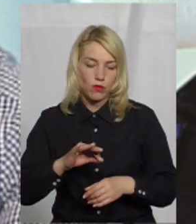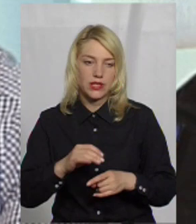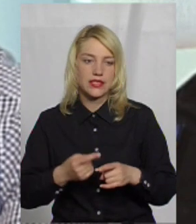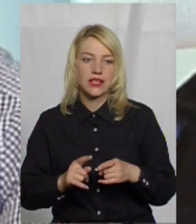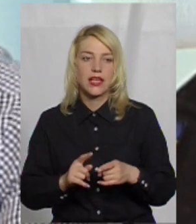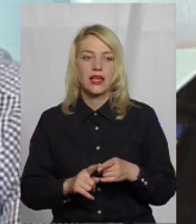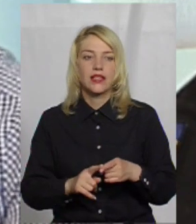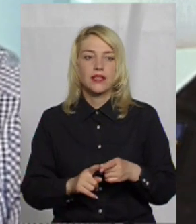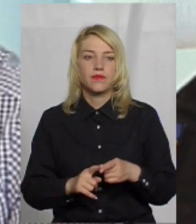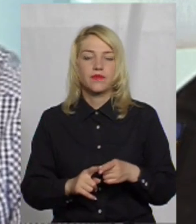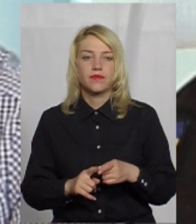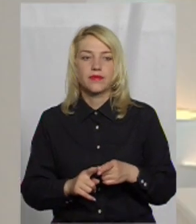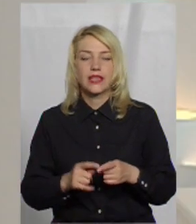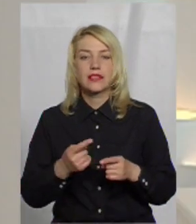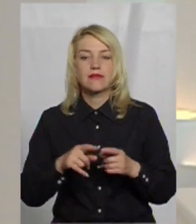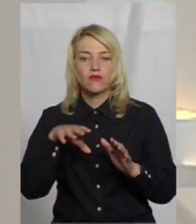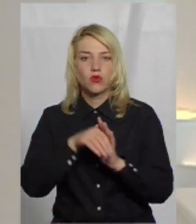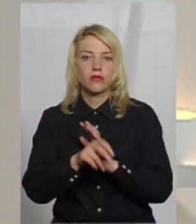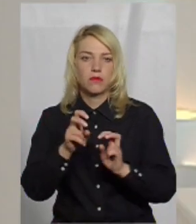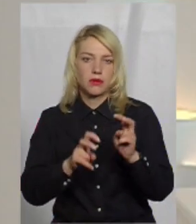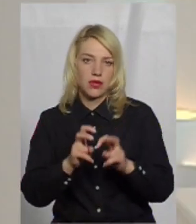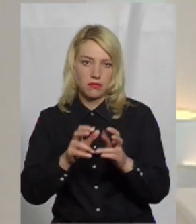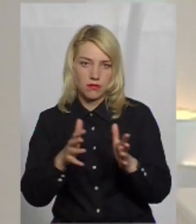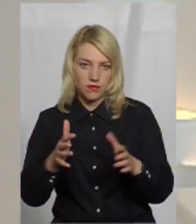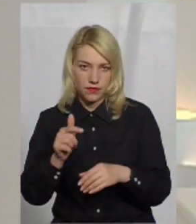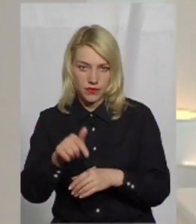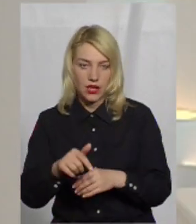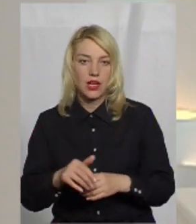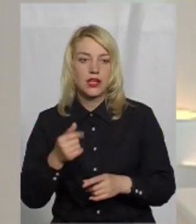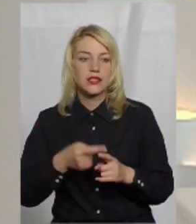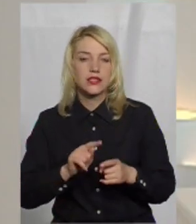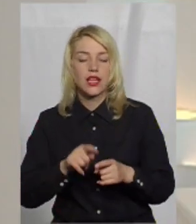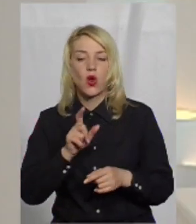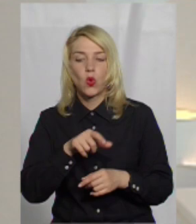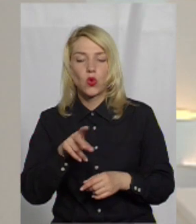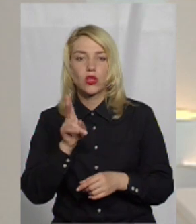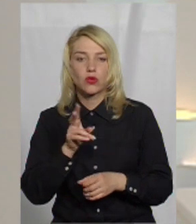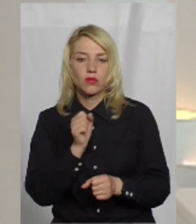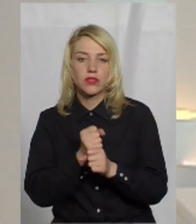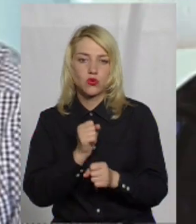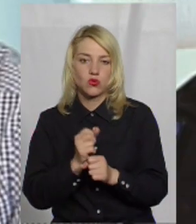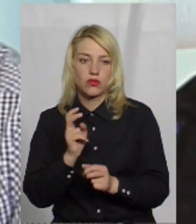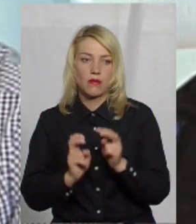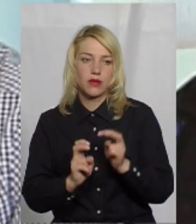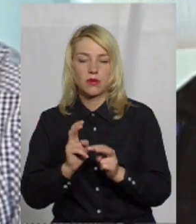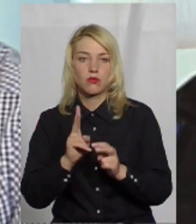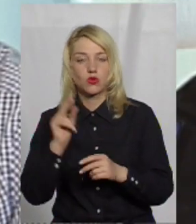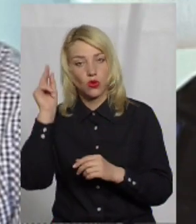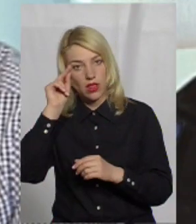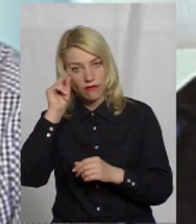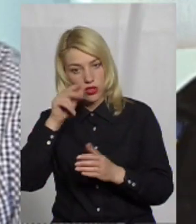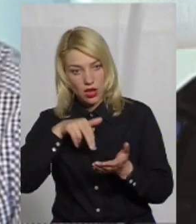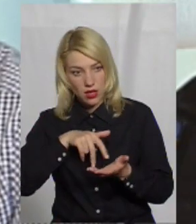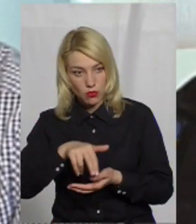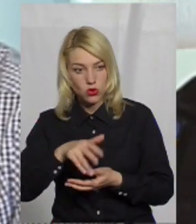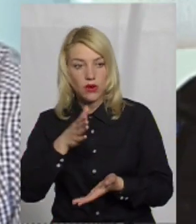пожежні дружини підприємства. В першу чергу, тобто, це ті люди, які працюють на підприємствах, які пройшли навчання і